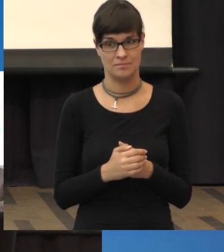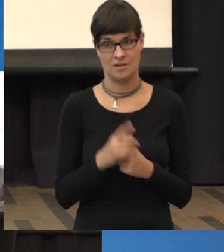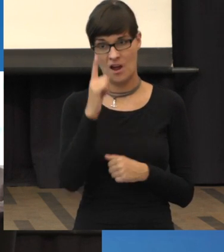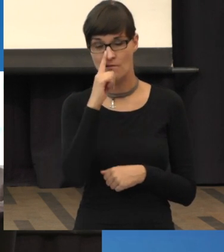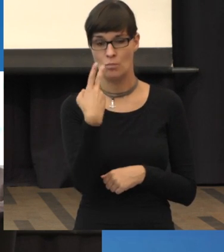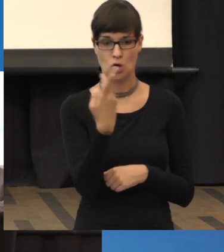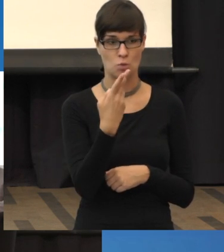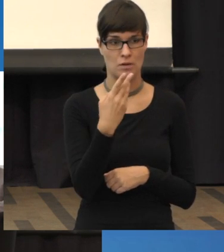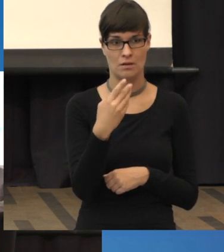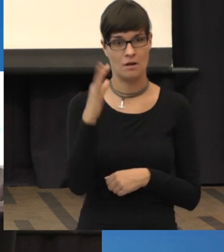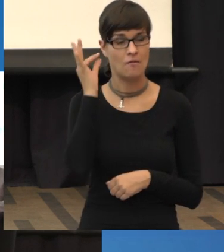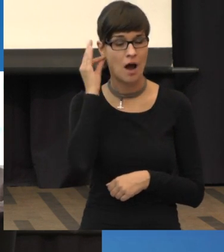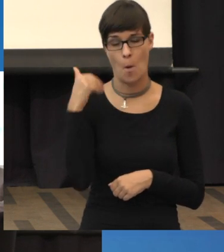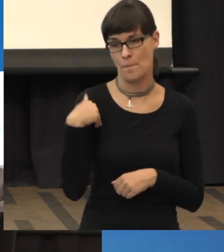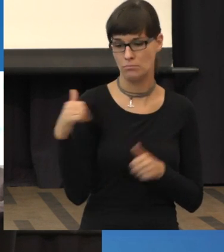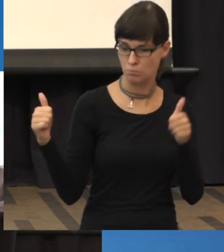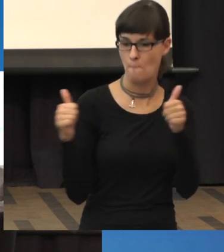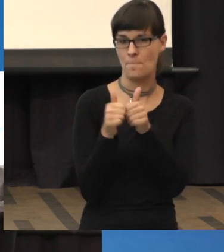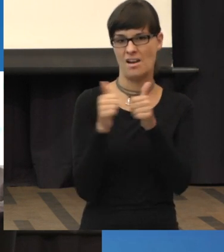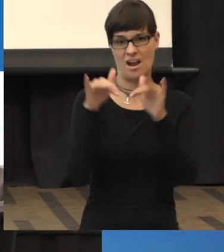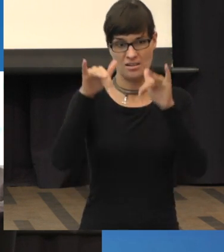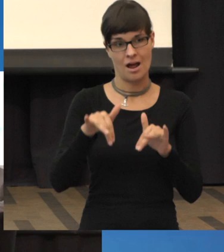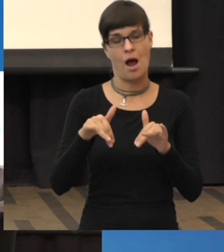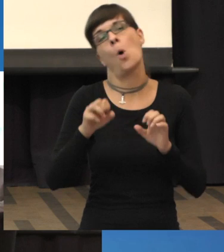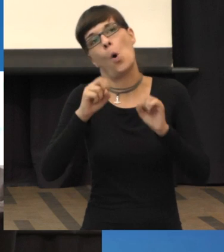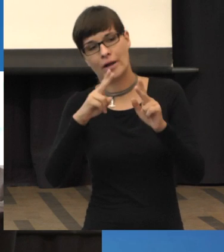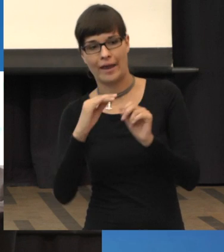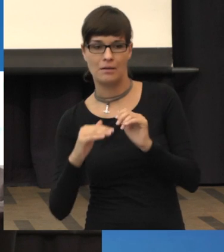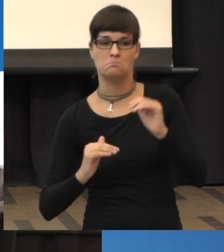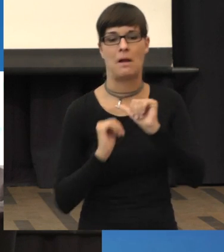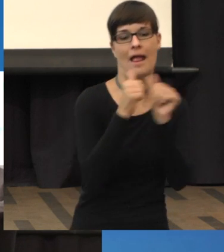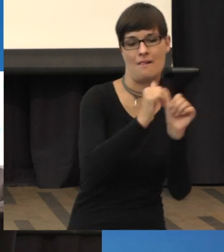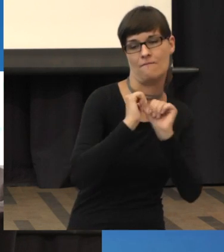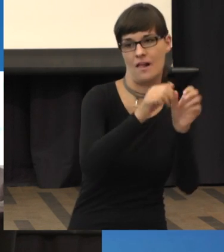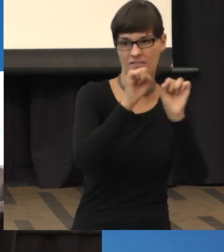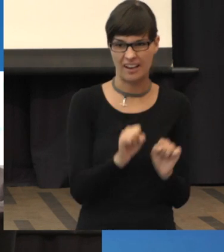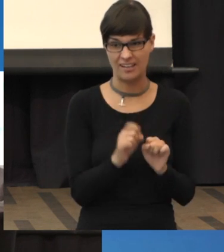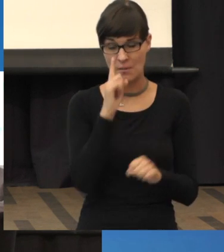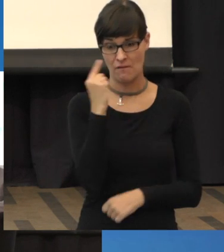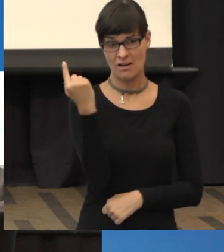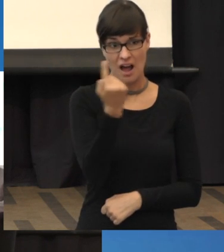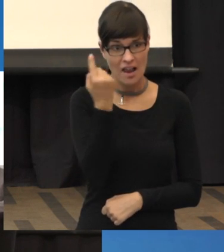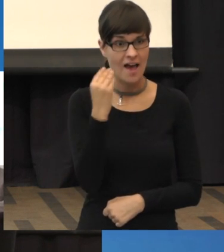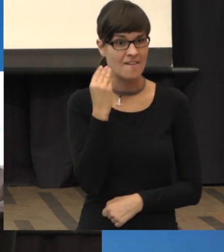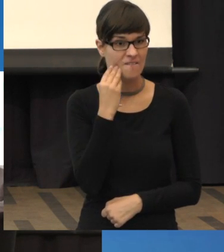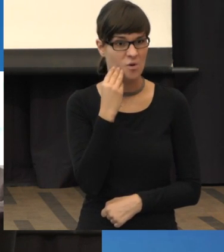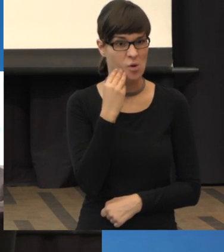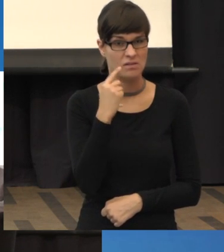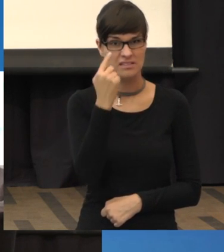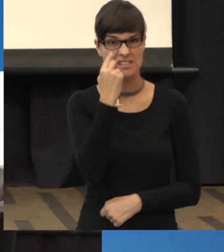ist es ja manchmal gar nicht so schwer. Aber bei alleinstehenden Menschen stelle ich es mir doch sehr schwierig vor, wenn man nicht mehr sehen kann.